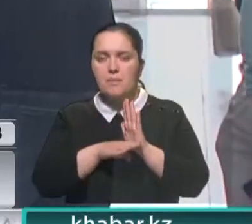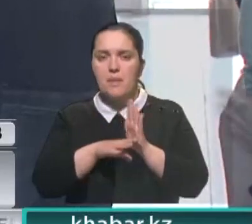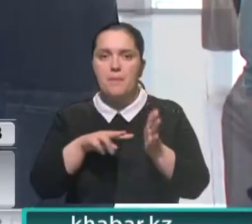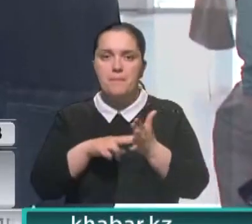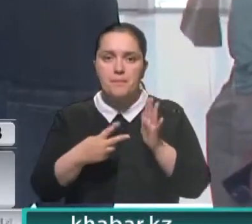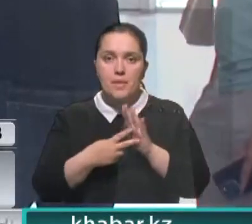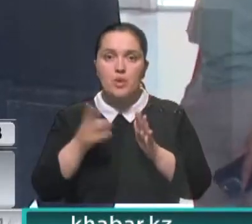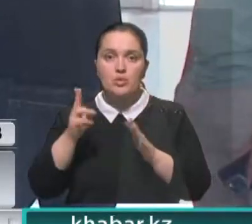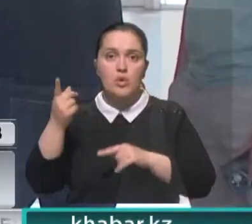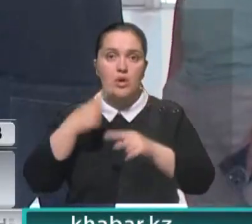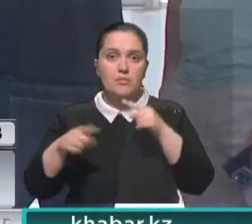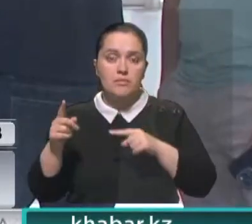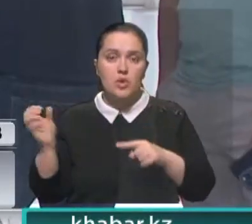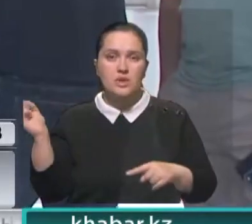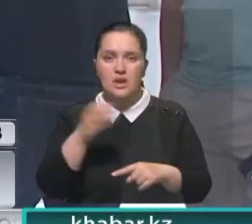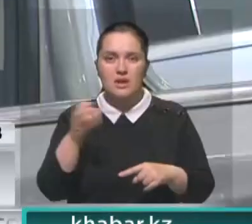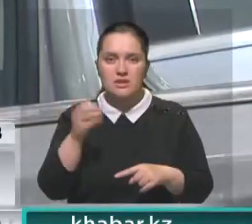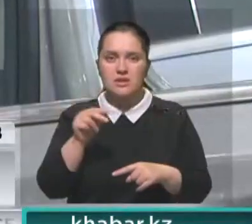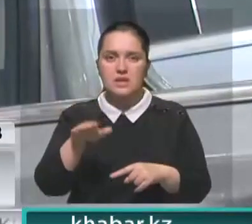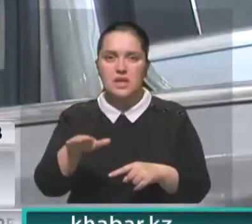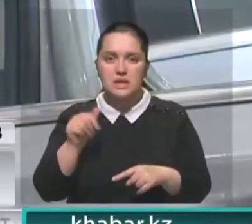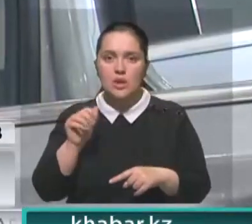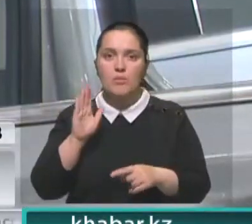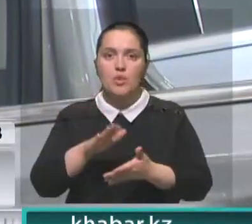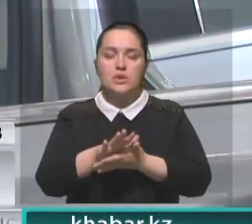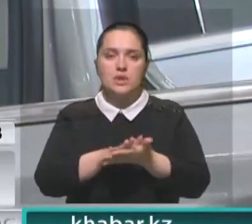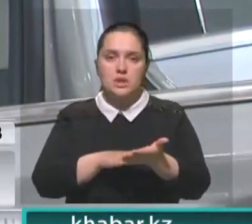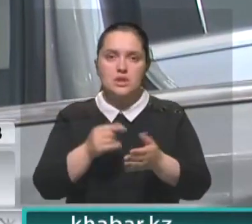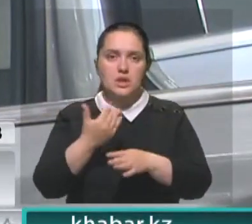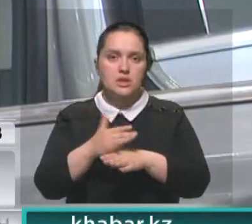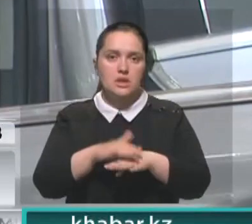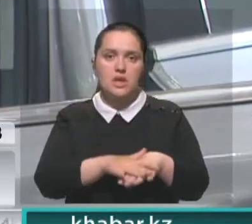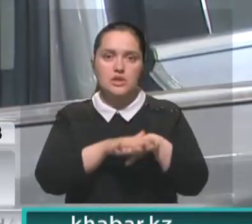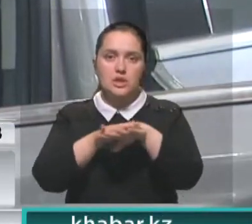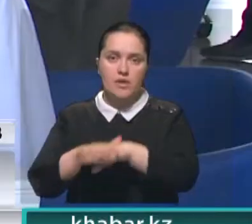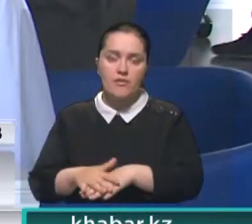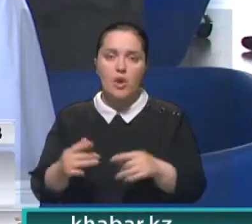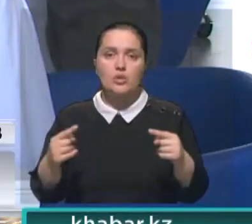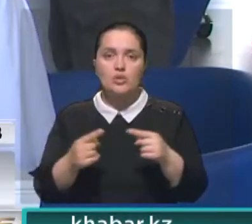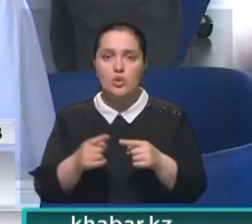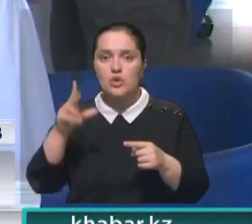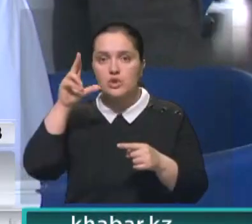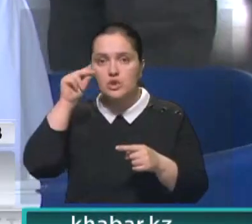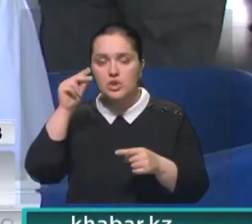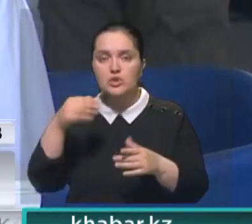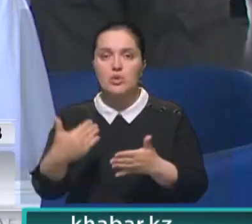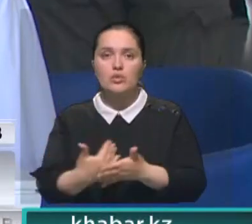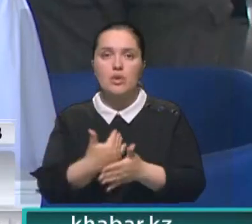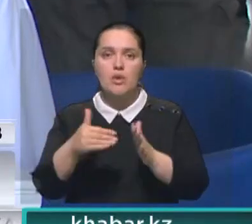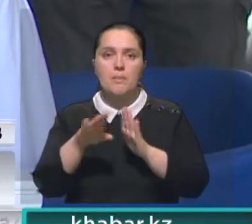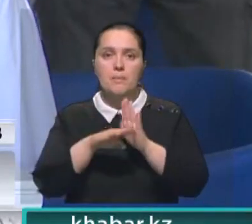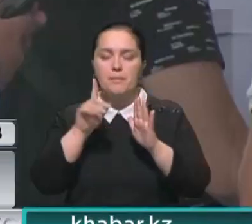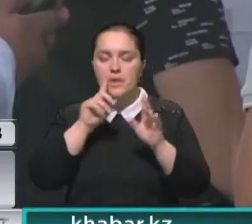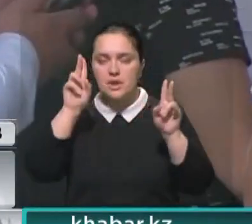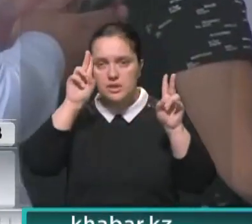револьверный характер. То есть из возвращенных по займам средств будет проводиться дальнейшее кредитование. Однако точная дата